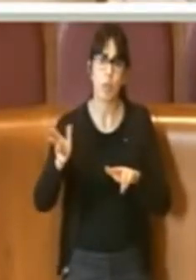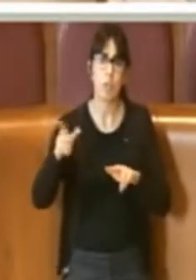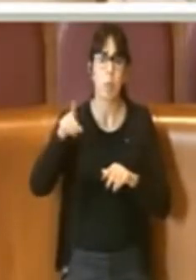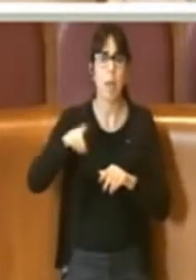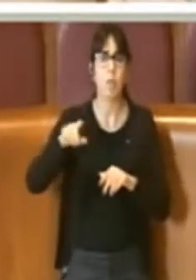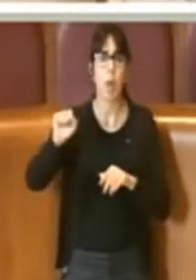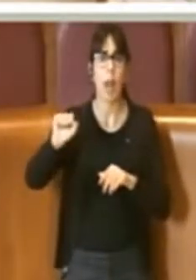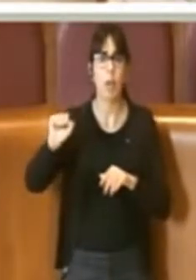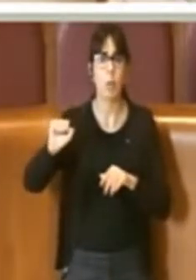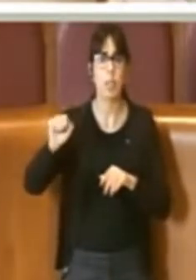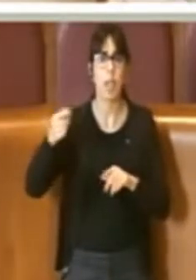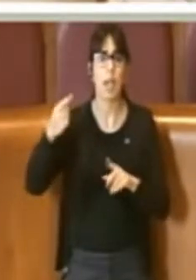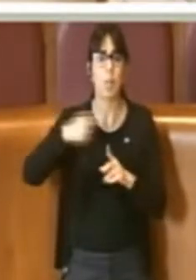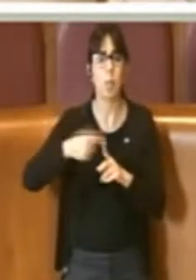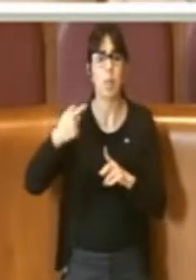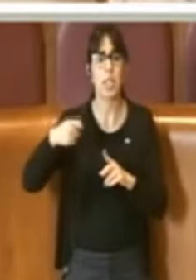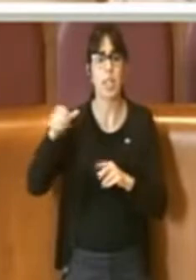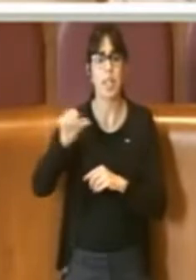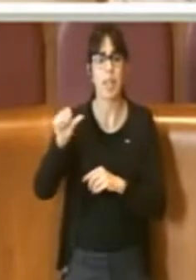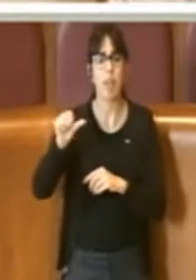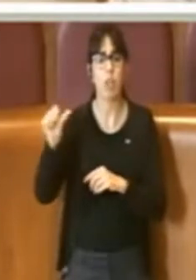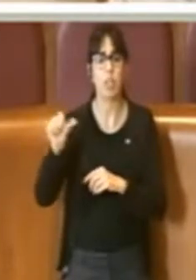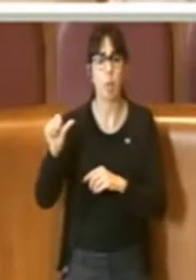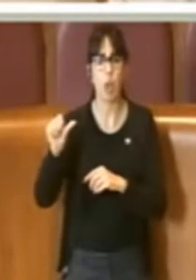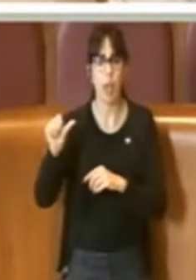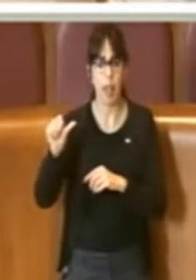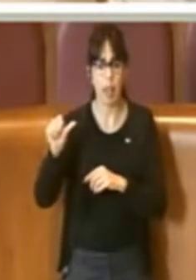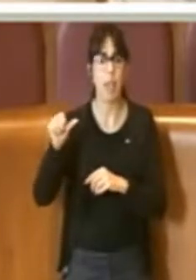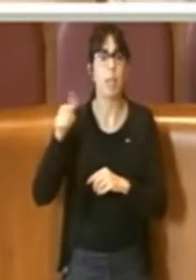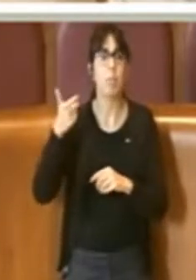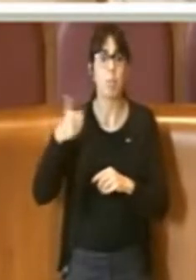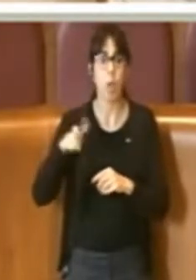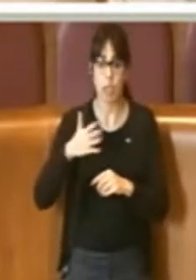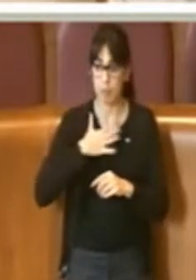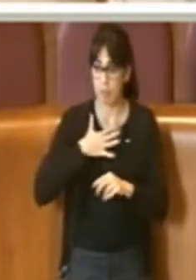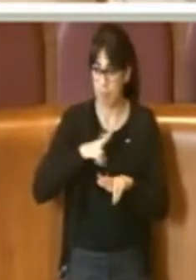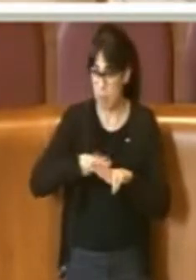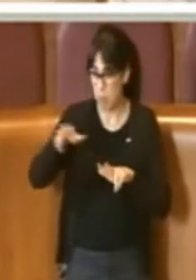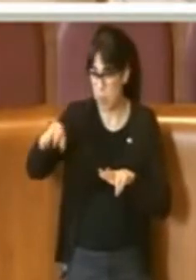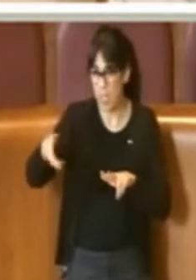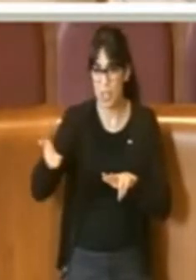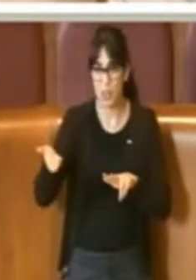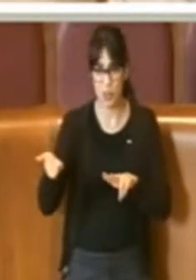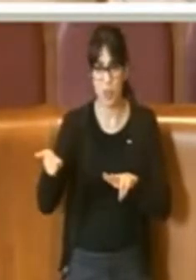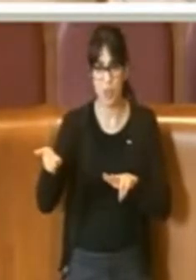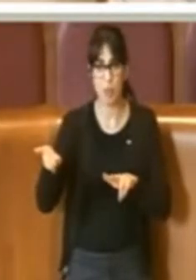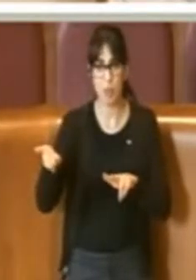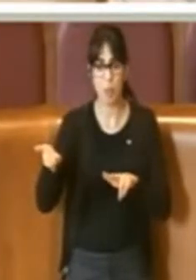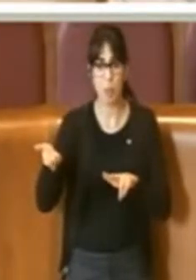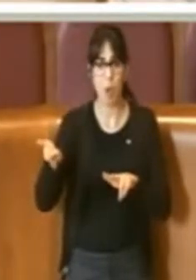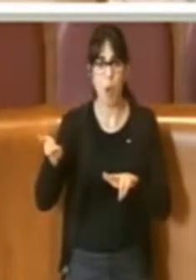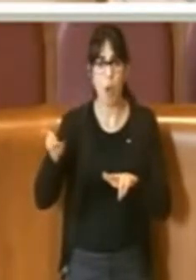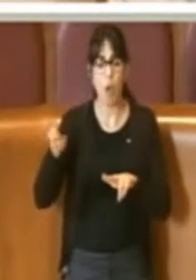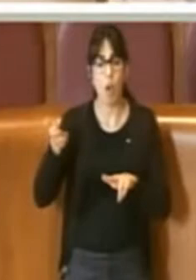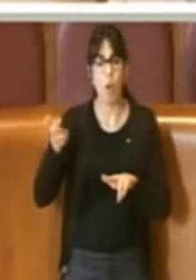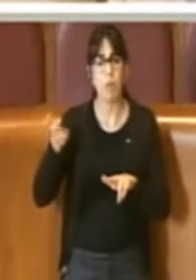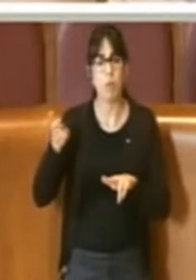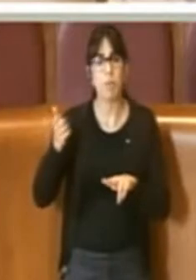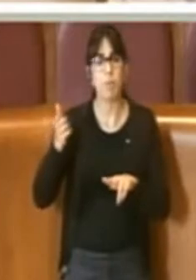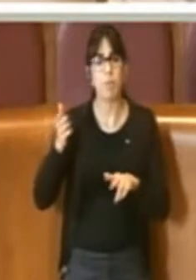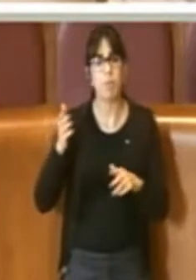Stefano Simonelli in quanto appunto il nostro municipio, il mio municipio è particolarmente